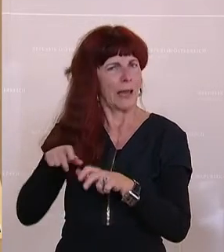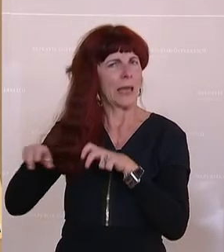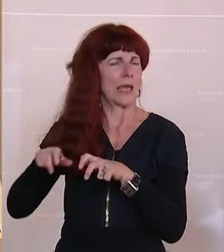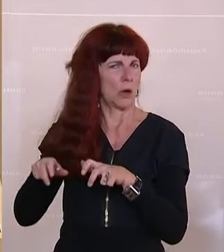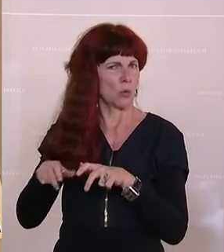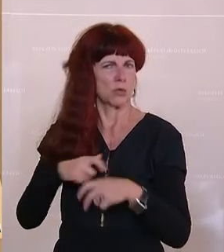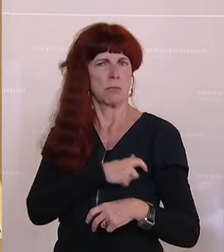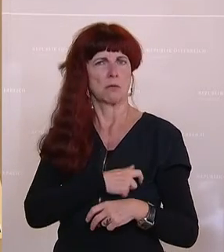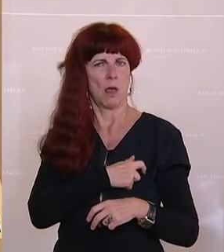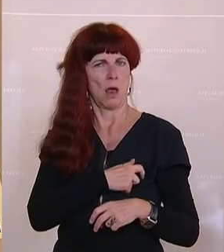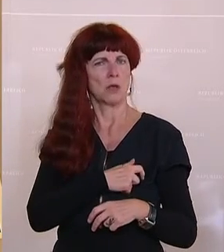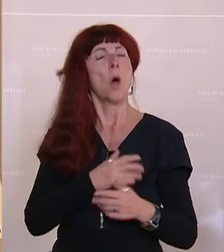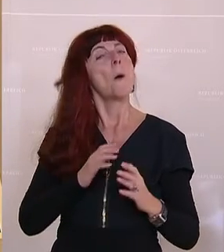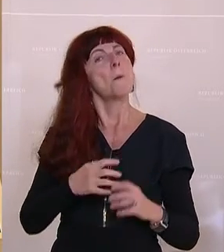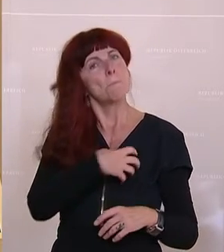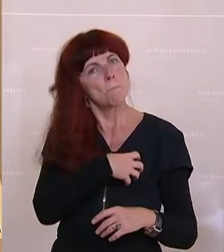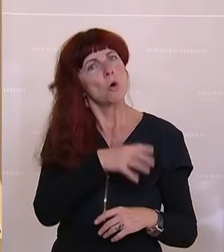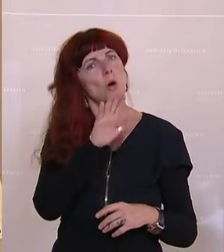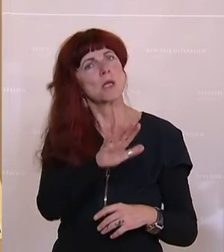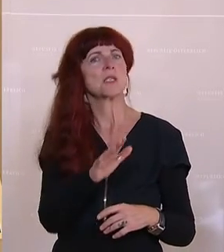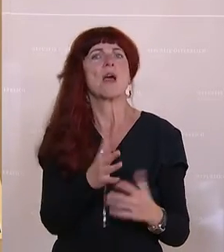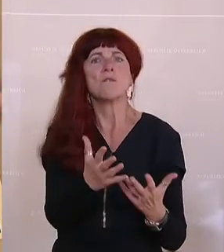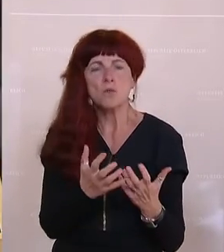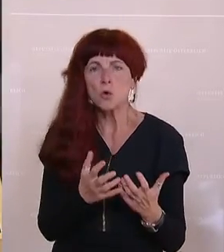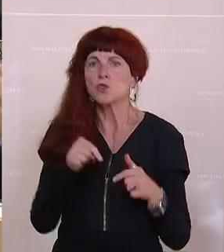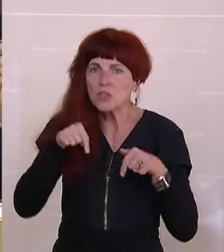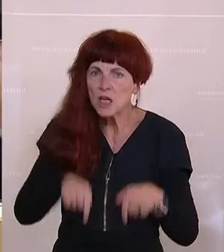Bürgerinnen und Bürgeranliegen auch wirklich Gehör finden hier im Haus.